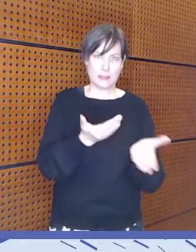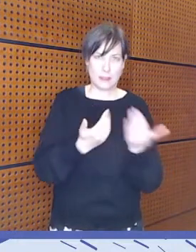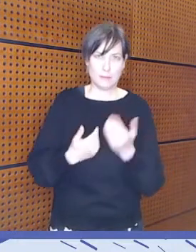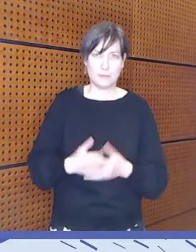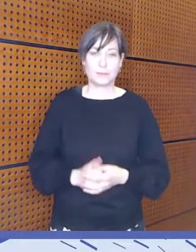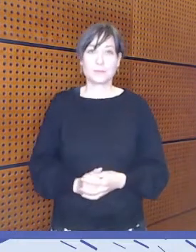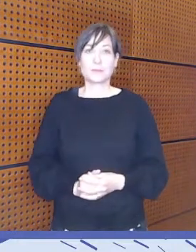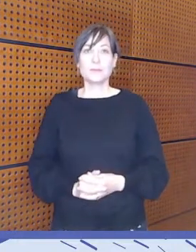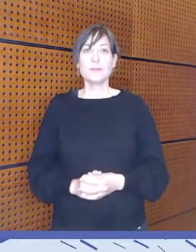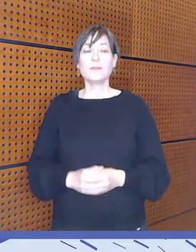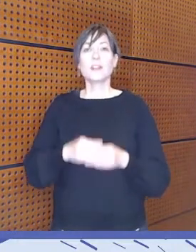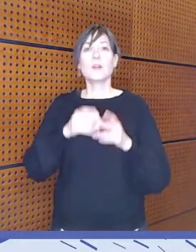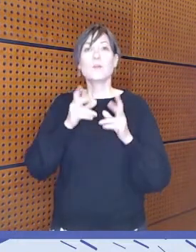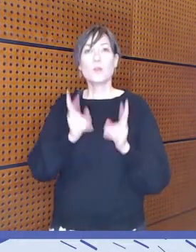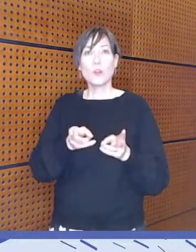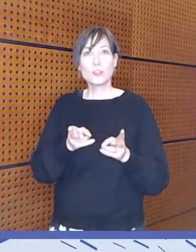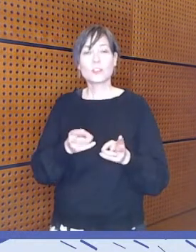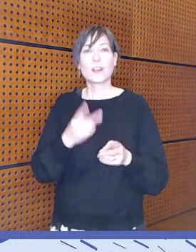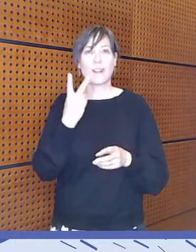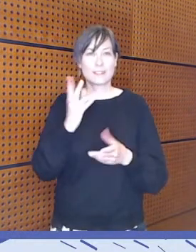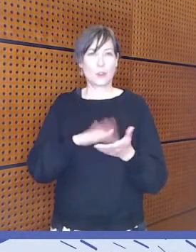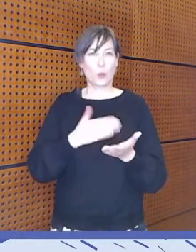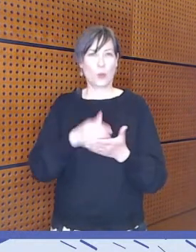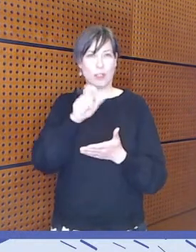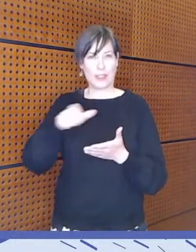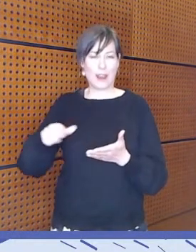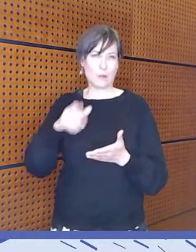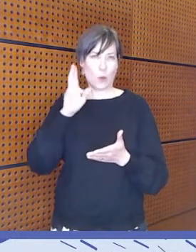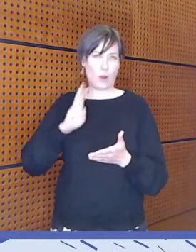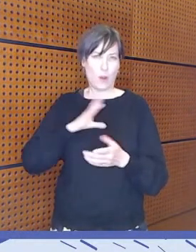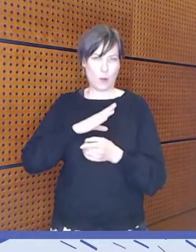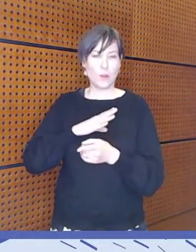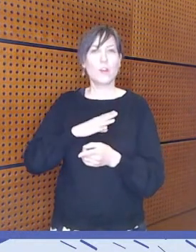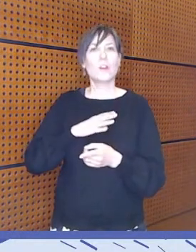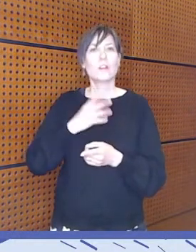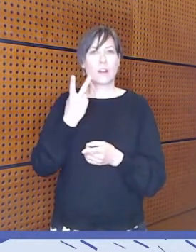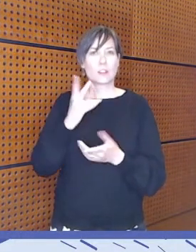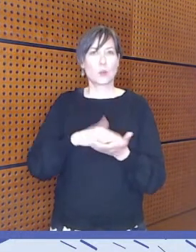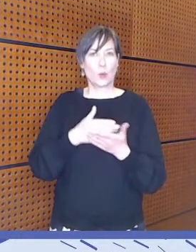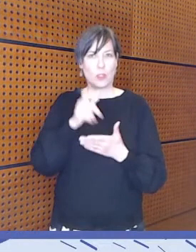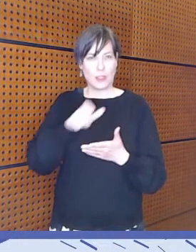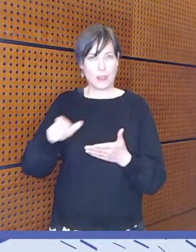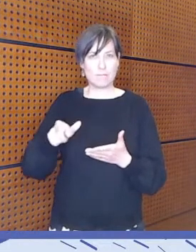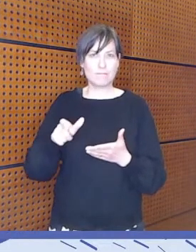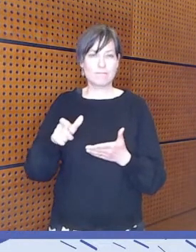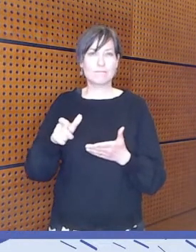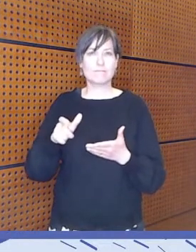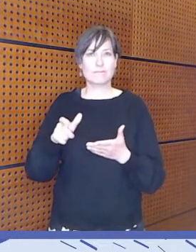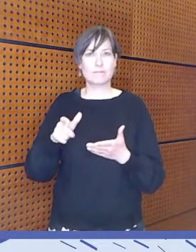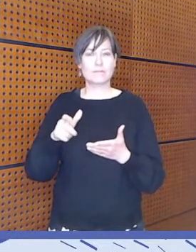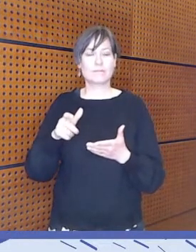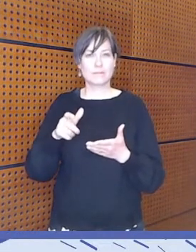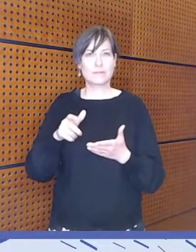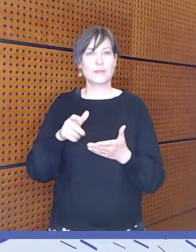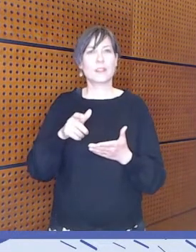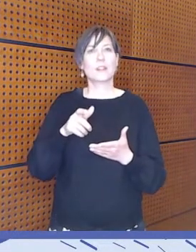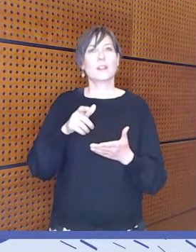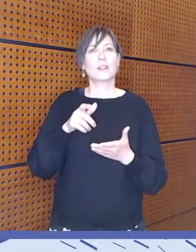Lisäksi Ulla-sivullisella on kaksi tulkkia, jotka kommunikoivat meille Ullan